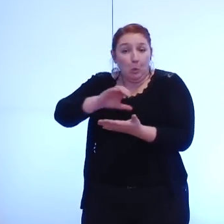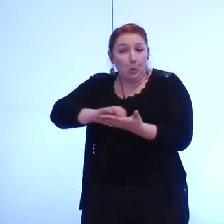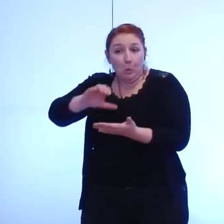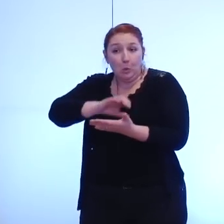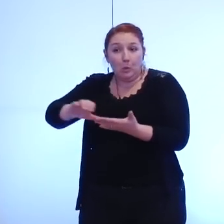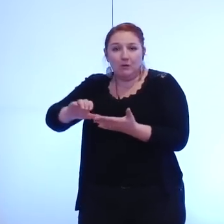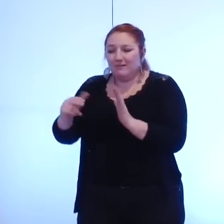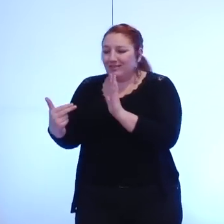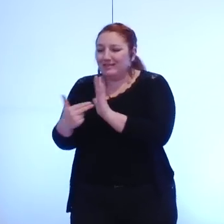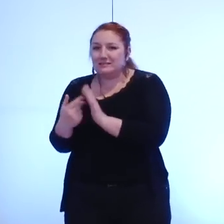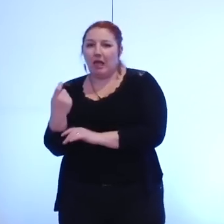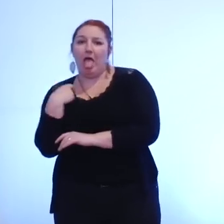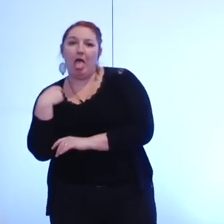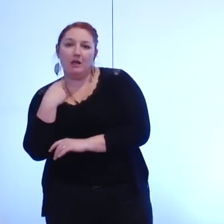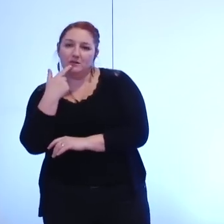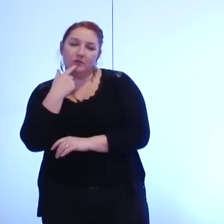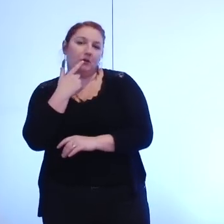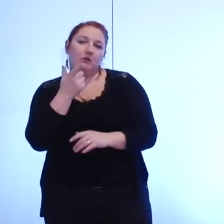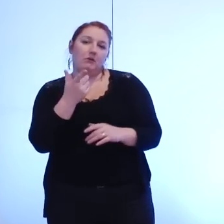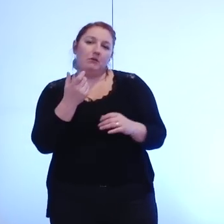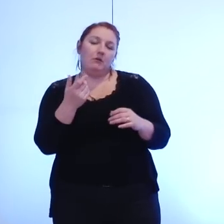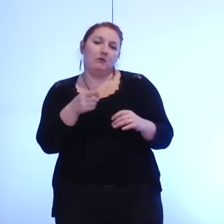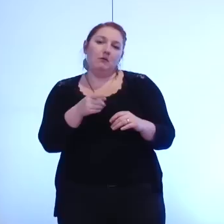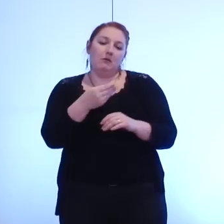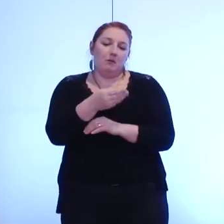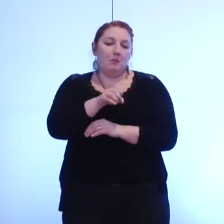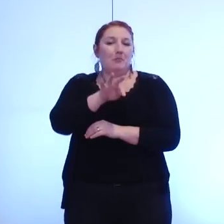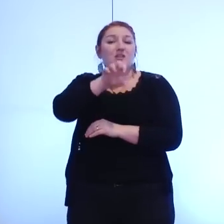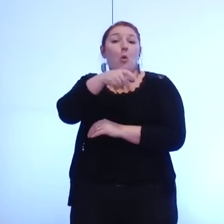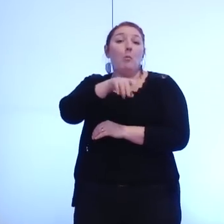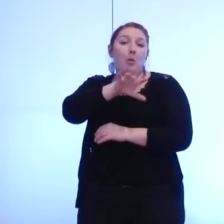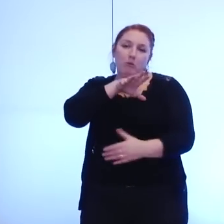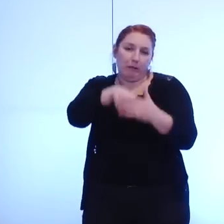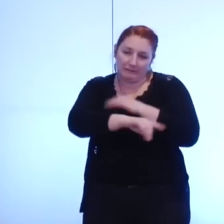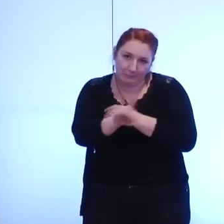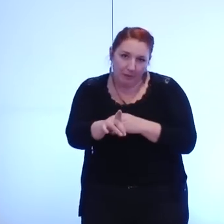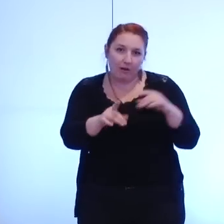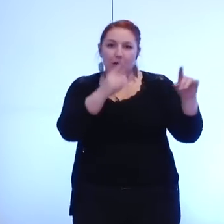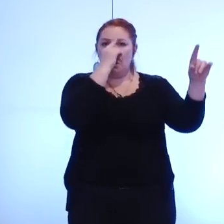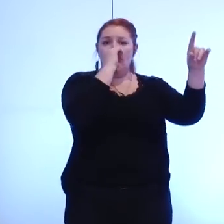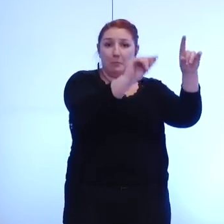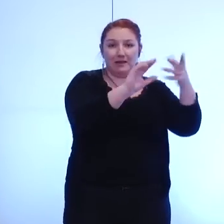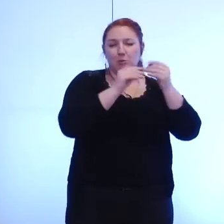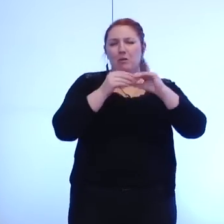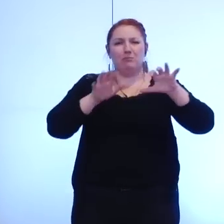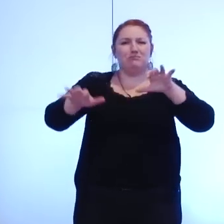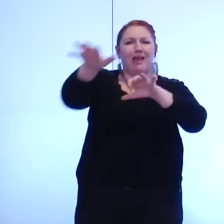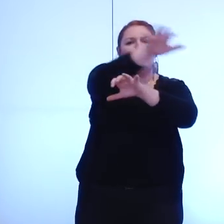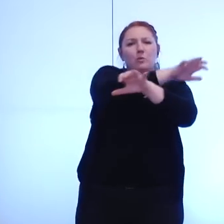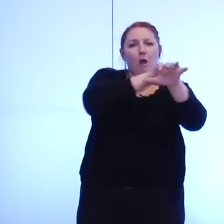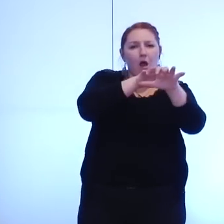avec Nice n'est pas dans cette photo Brest pour des raisons plutôt d'aménagement du territoire l'est